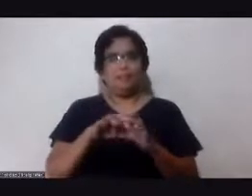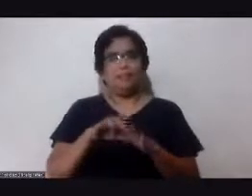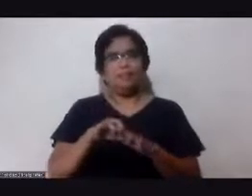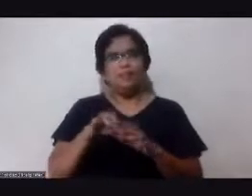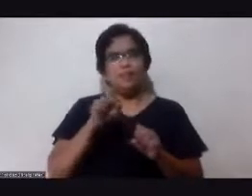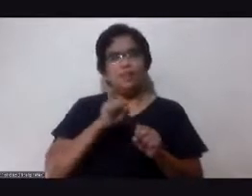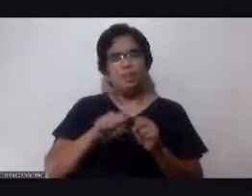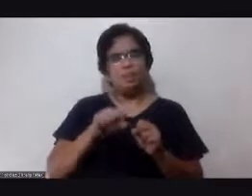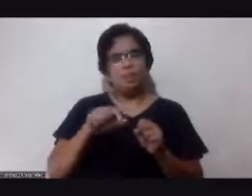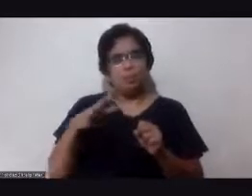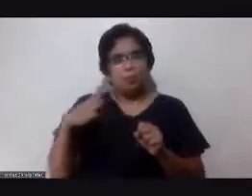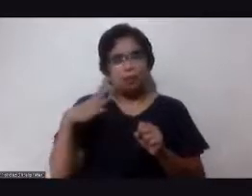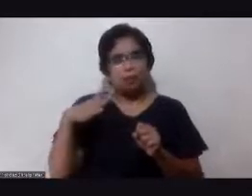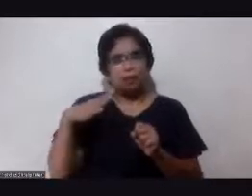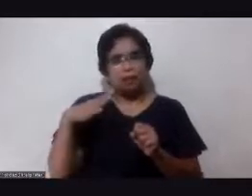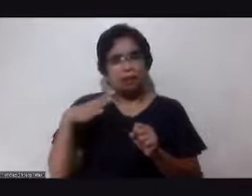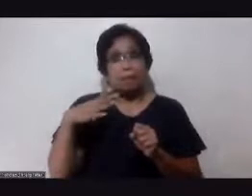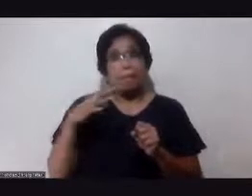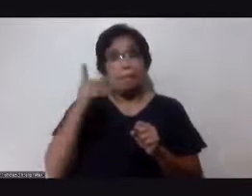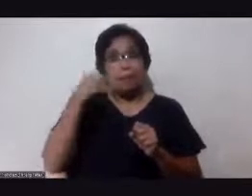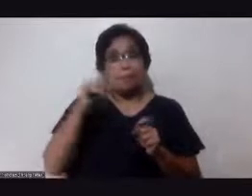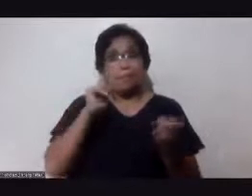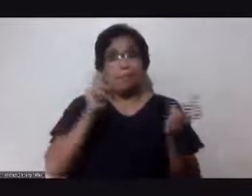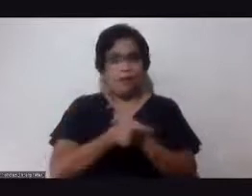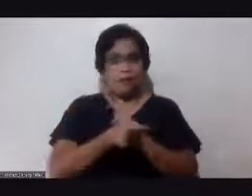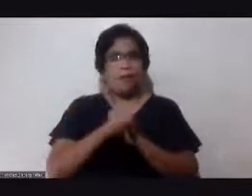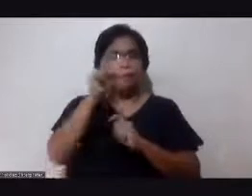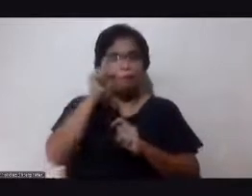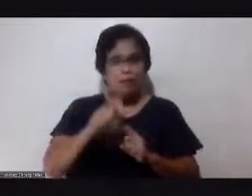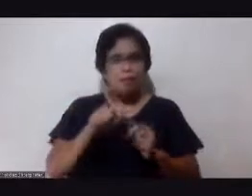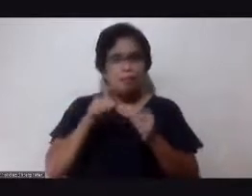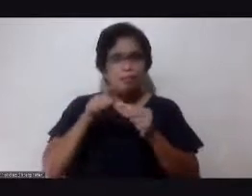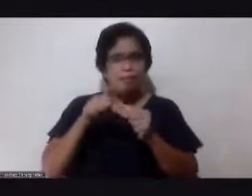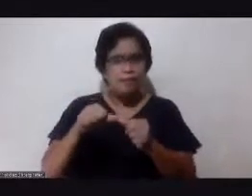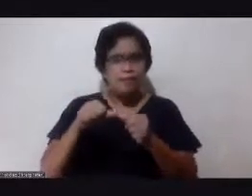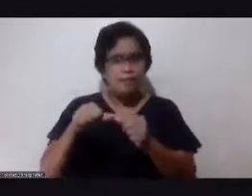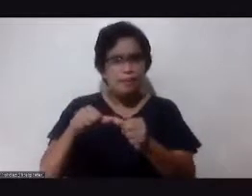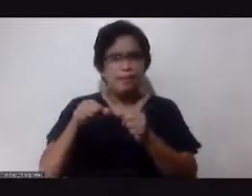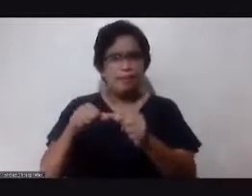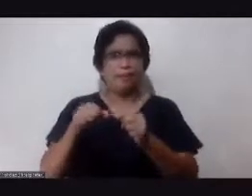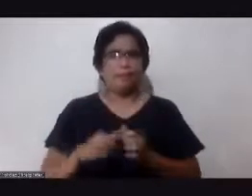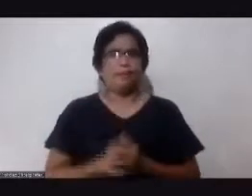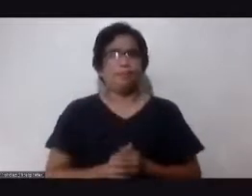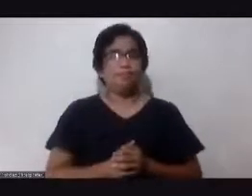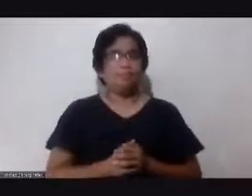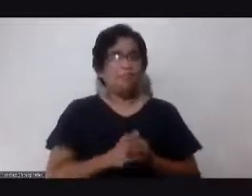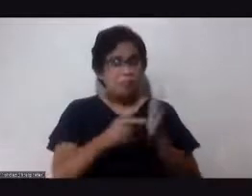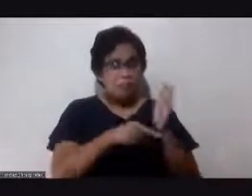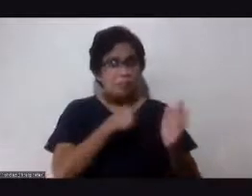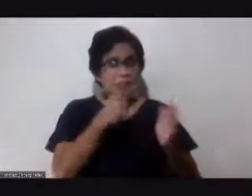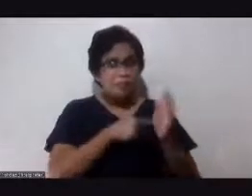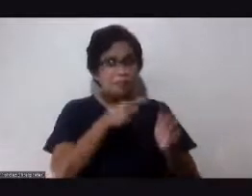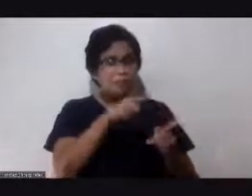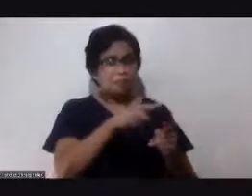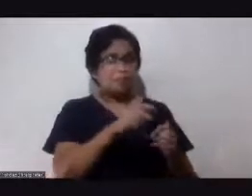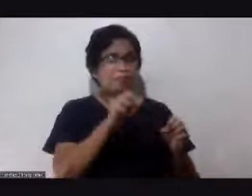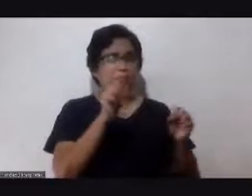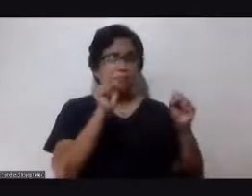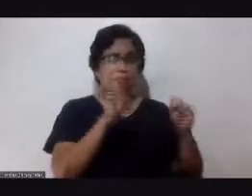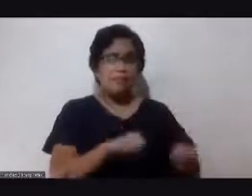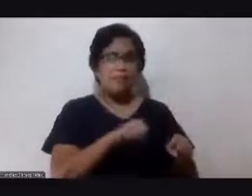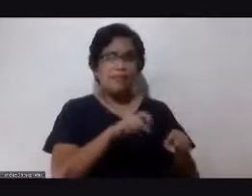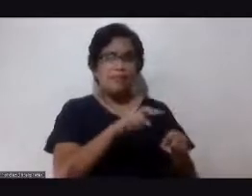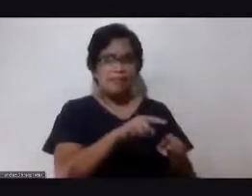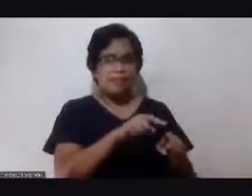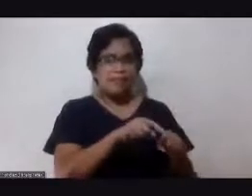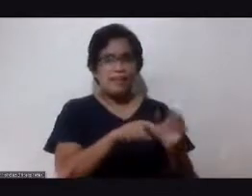magbago. We've got to be consistent. We've got to maintain. Yung paminsan-minsan na sinasabi natin, Brother Benson, na pwedeng kumurot ng